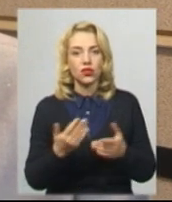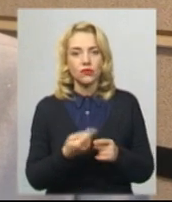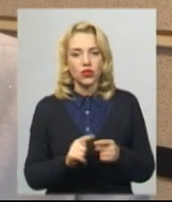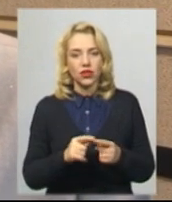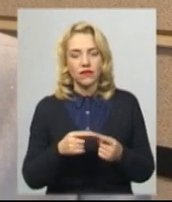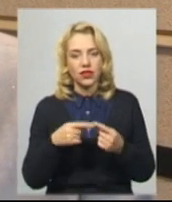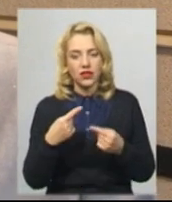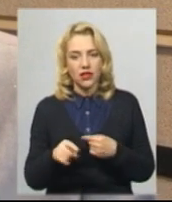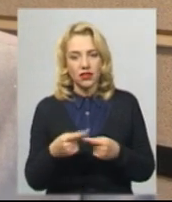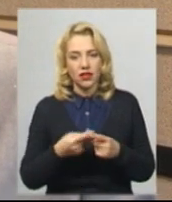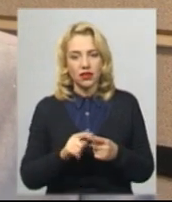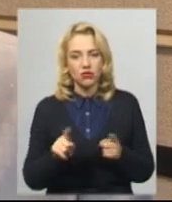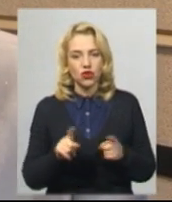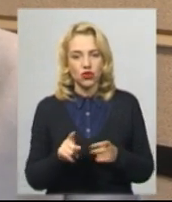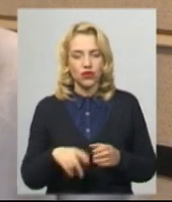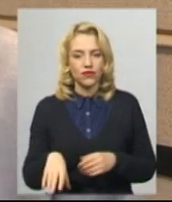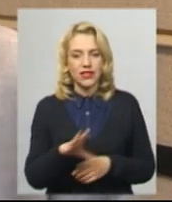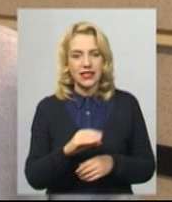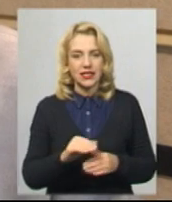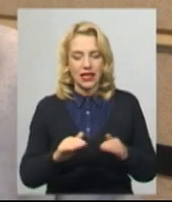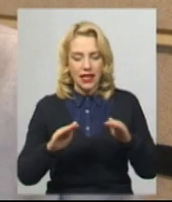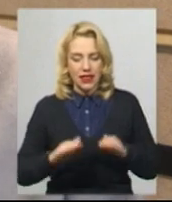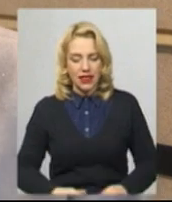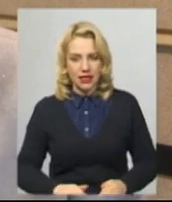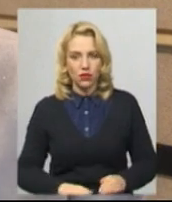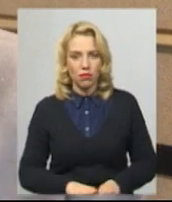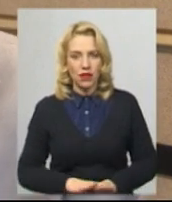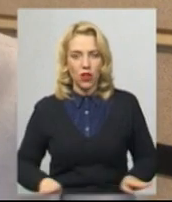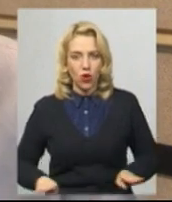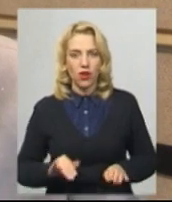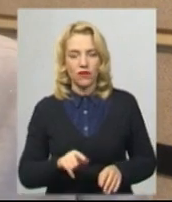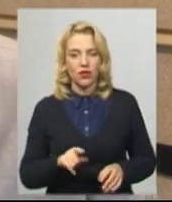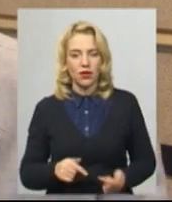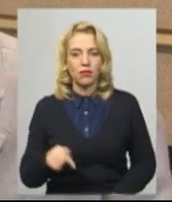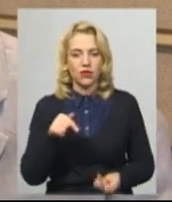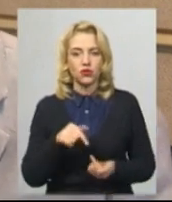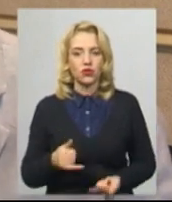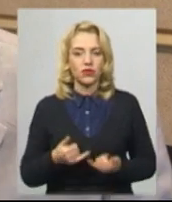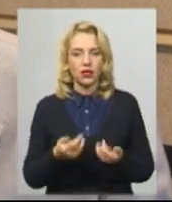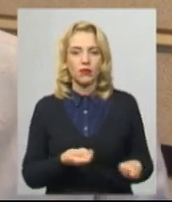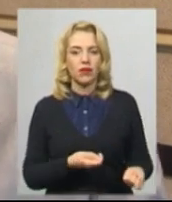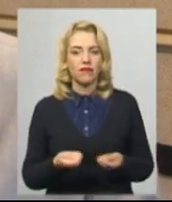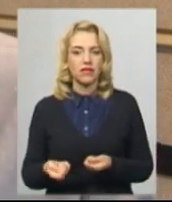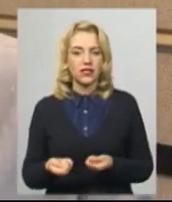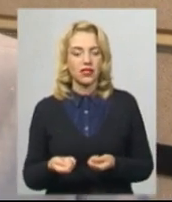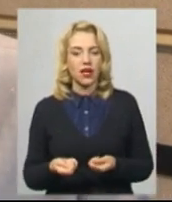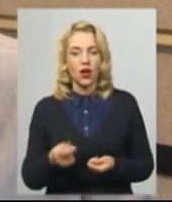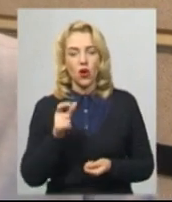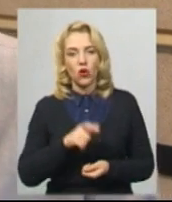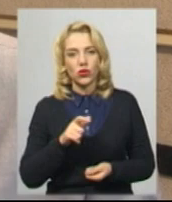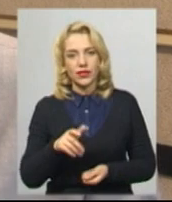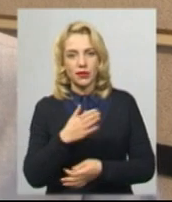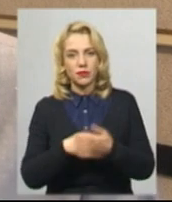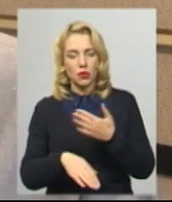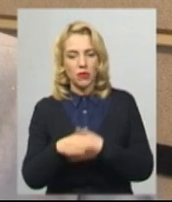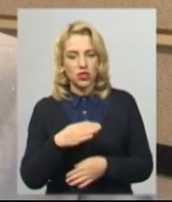відрізняються? Ще тим, що вони всі низькопідлогові, вони всі пристосовані для перевезення осіб з обмеженими